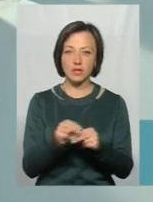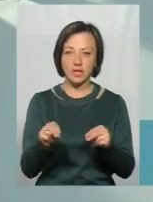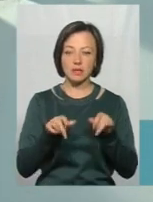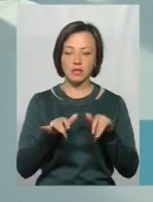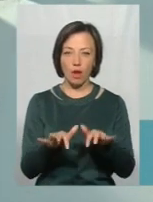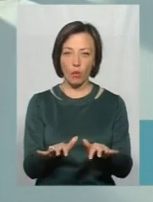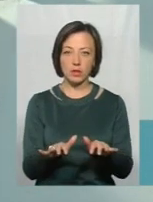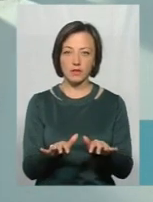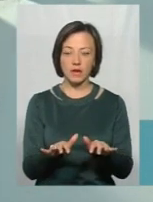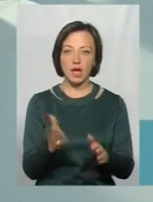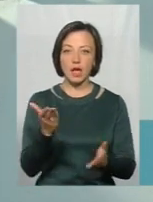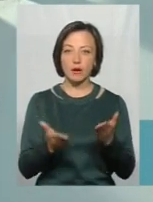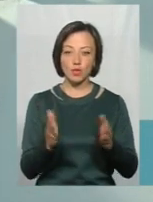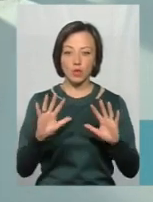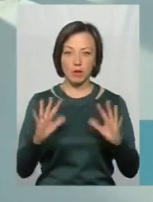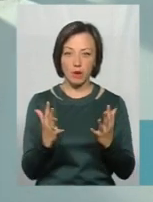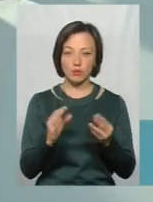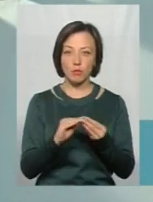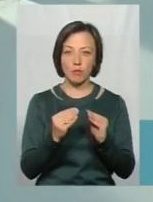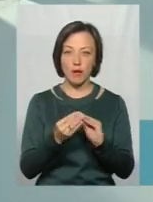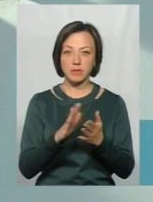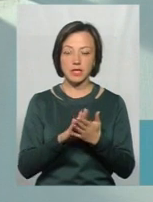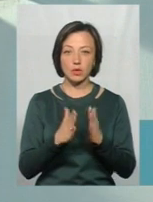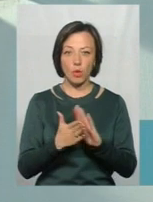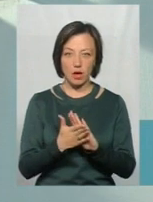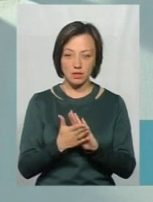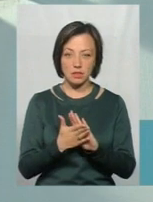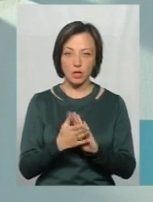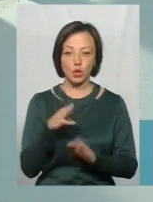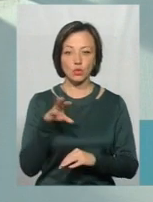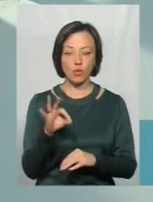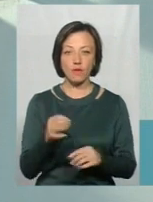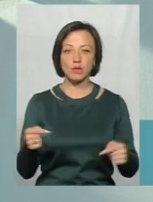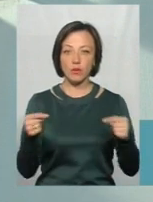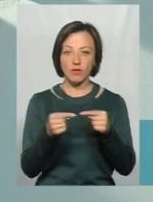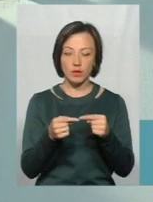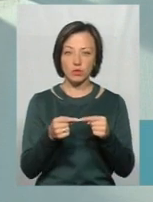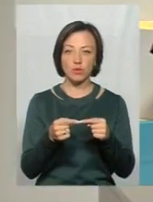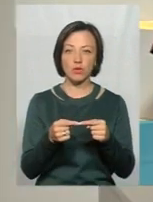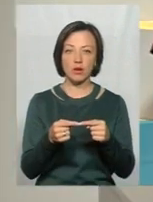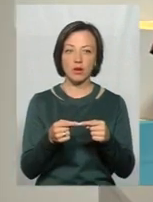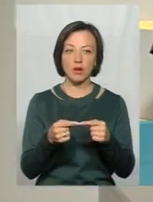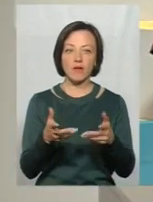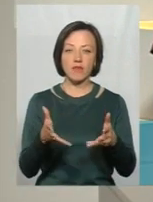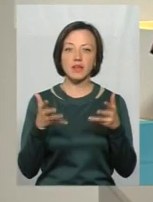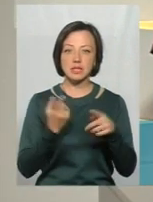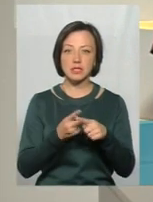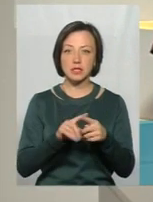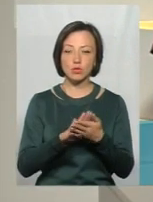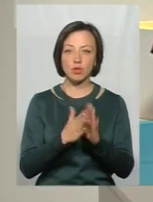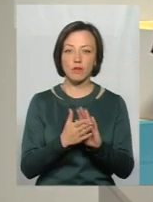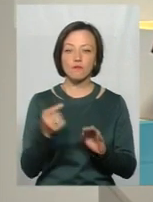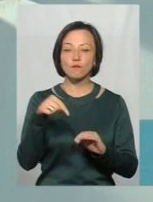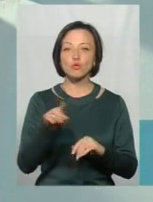заходів. Якщо трапляються проблемні ситуації, то відповідно знову ж таки вияснення цих ситуацій, в чому ці